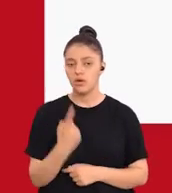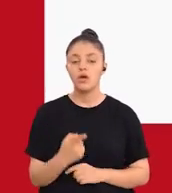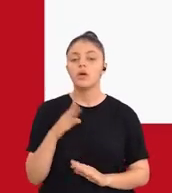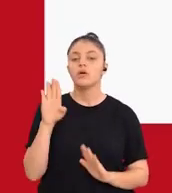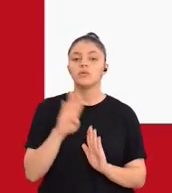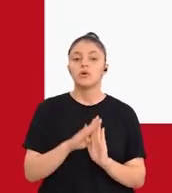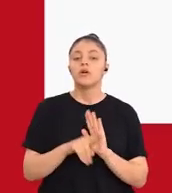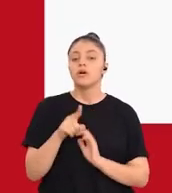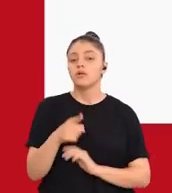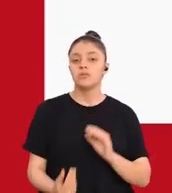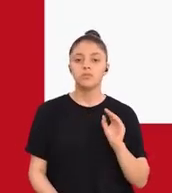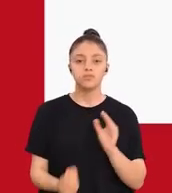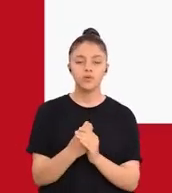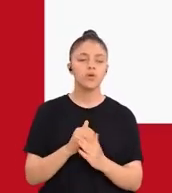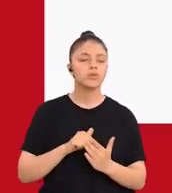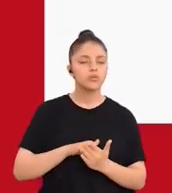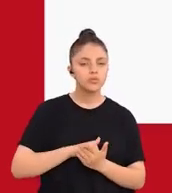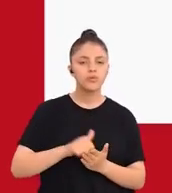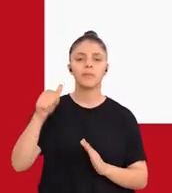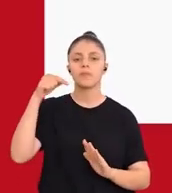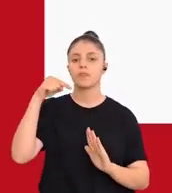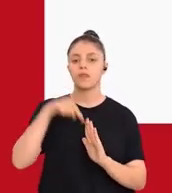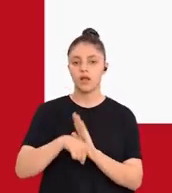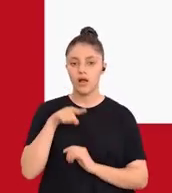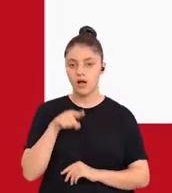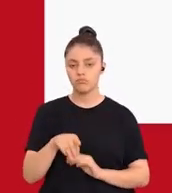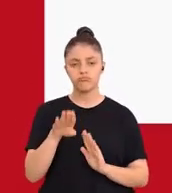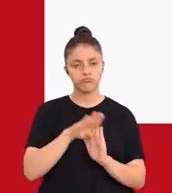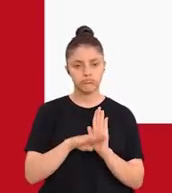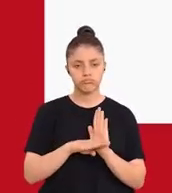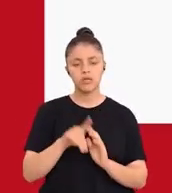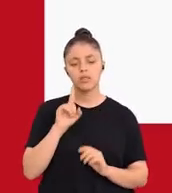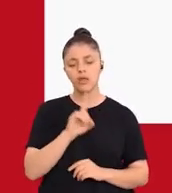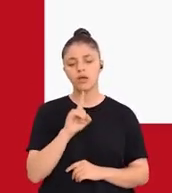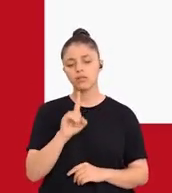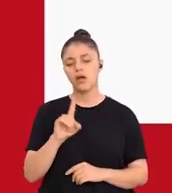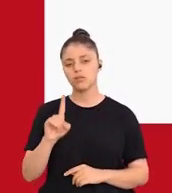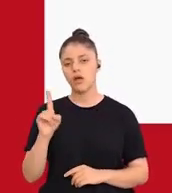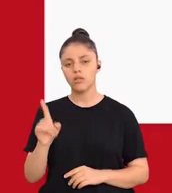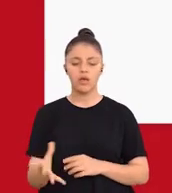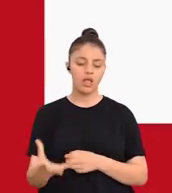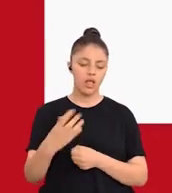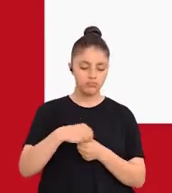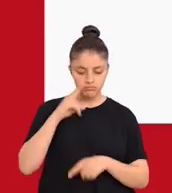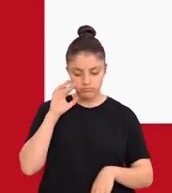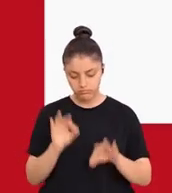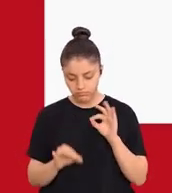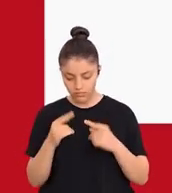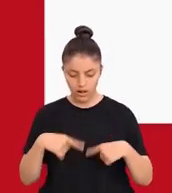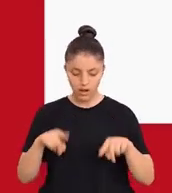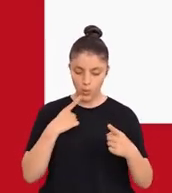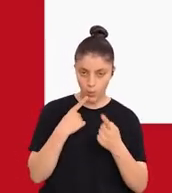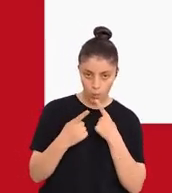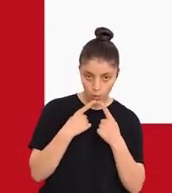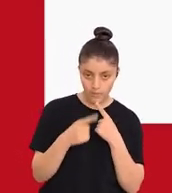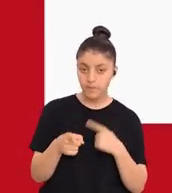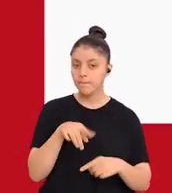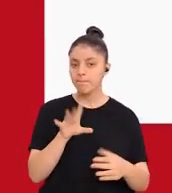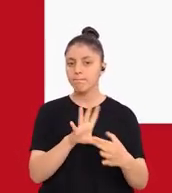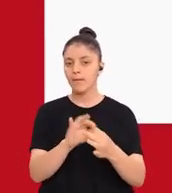programı oluşturan tüm ögeler tek tek ve bütüncül olarak değerlendirilir,